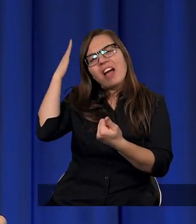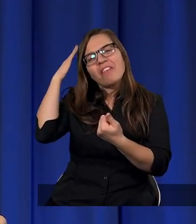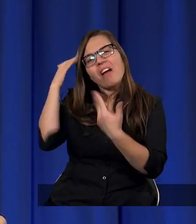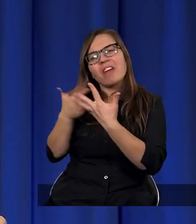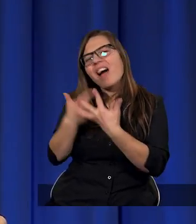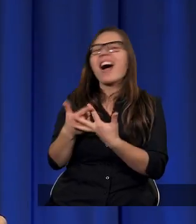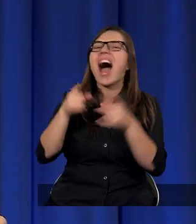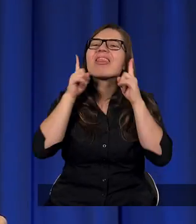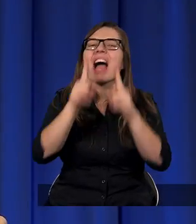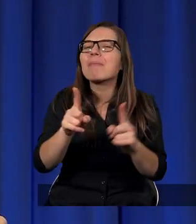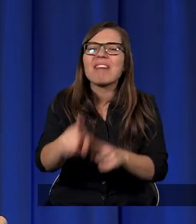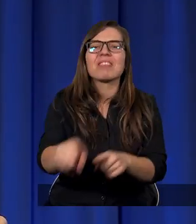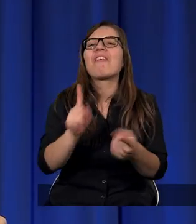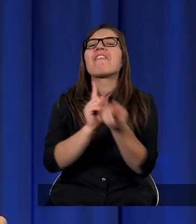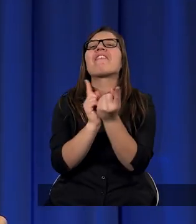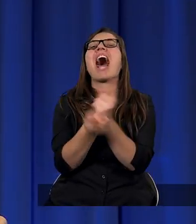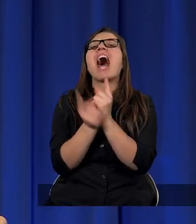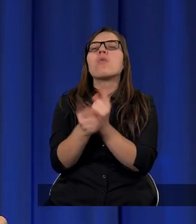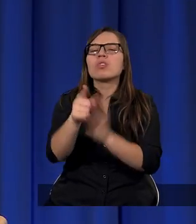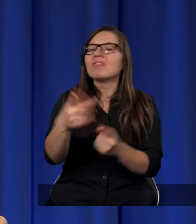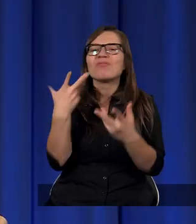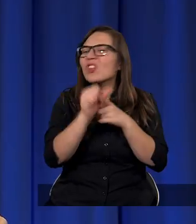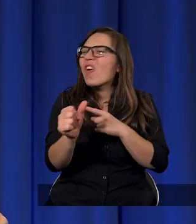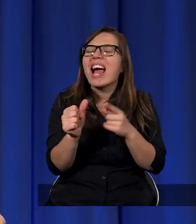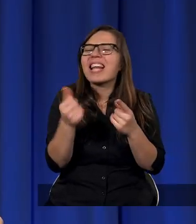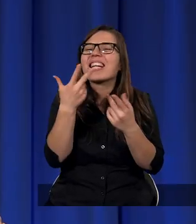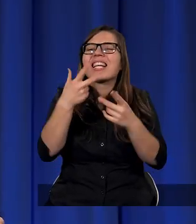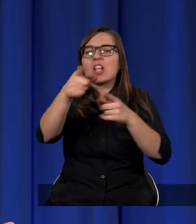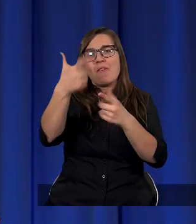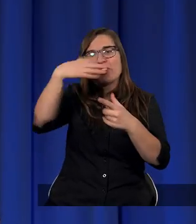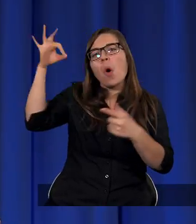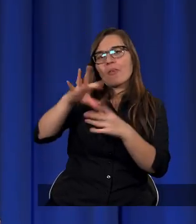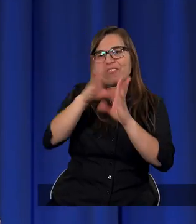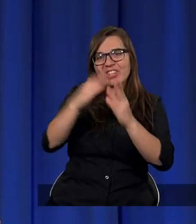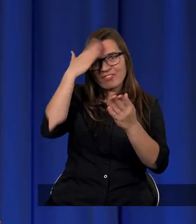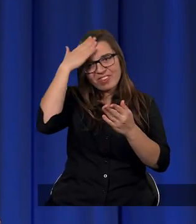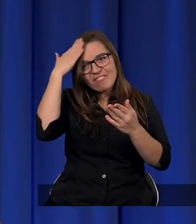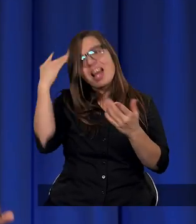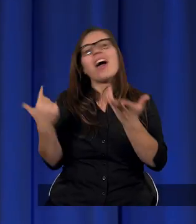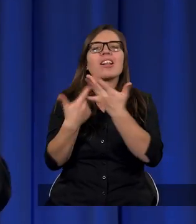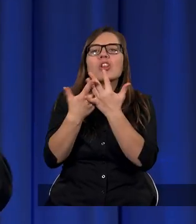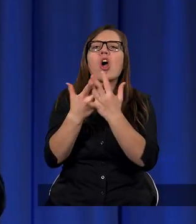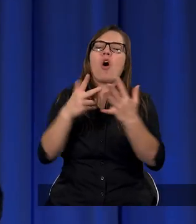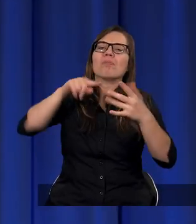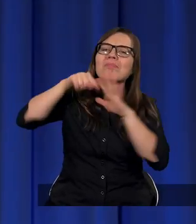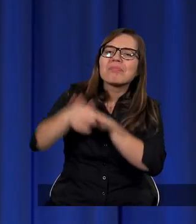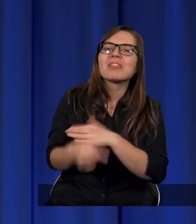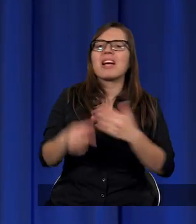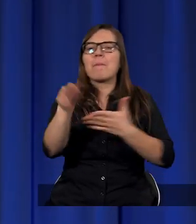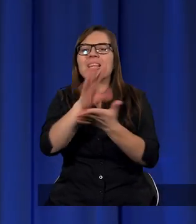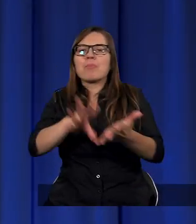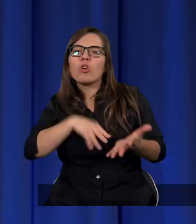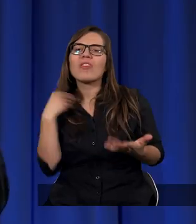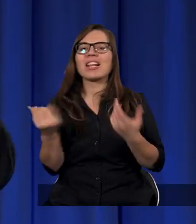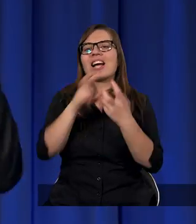Ale tak nigdy nie jest. Nigdy nie jest tak, że już wszystko, wszystkie doktryny, zrozumienie całego